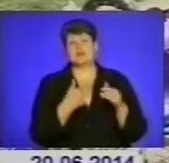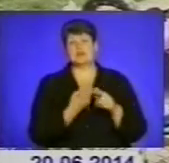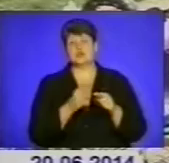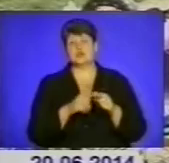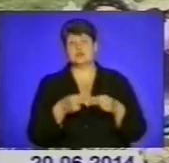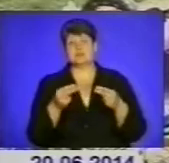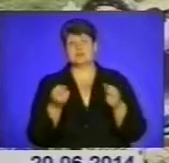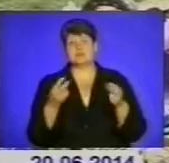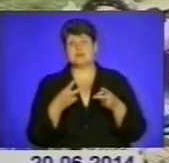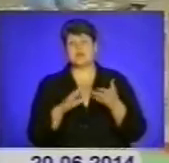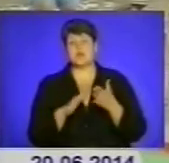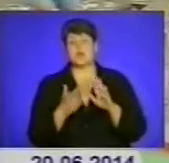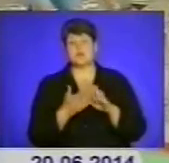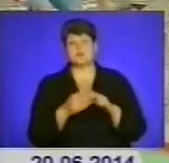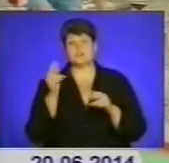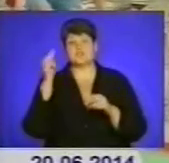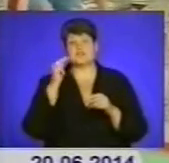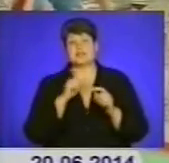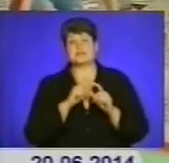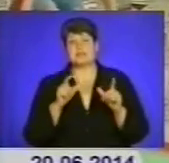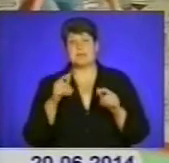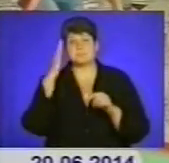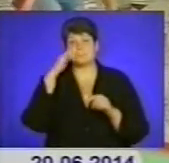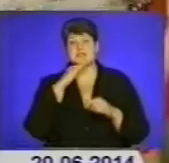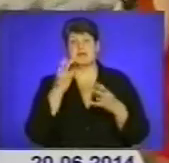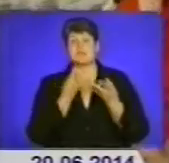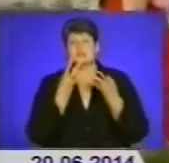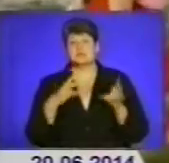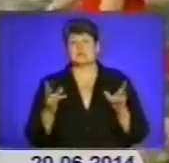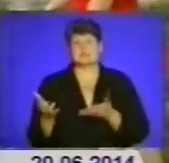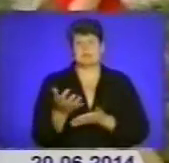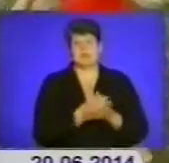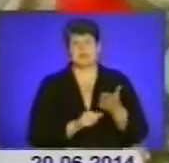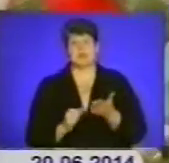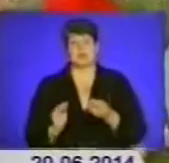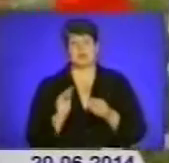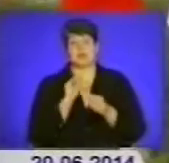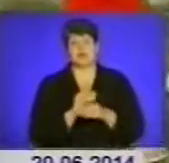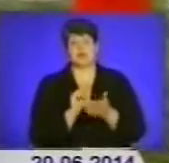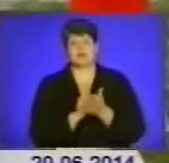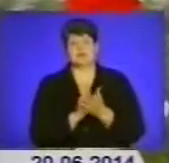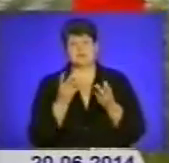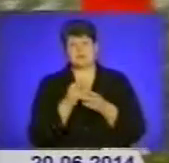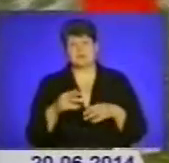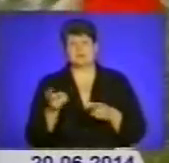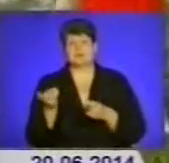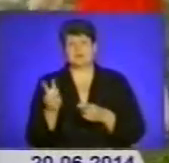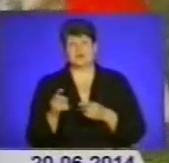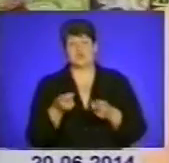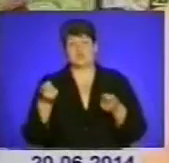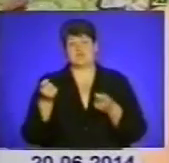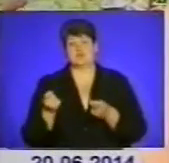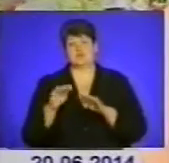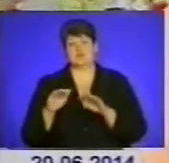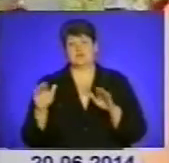спеціальні угоди між навчальними закладами. Батькам не потрібно збирати додаткових документів, треба лише звернутися до завідуючої садочком.